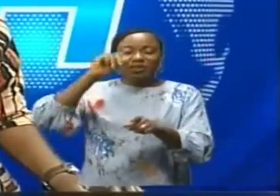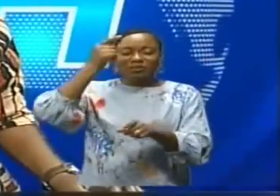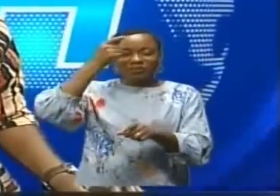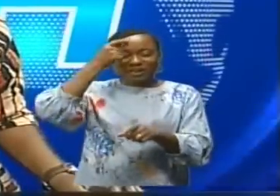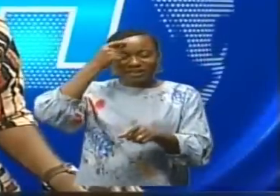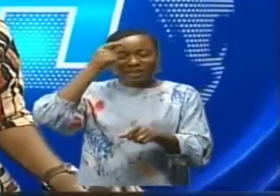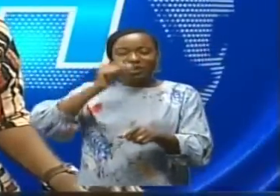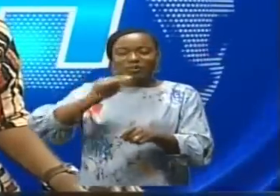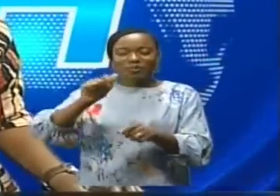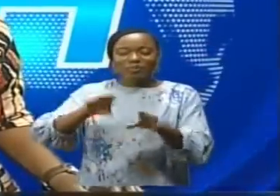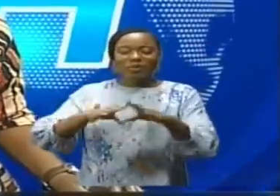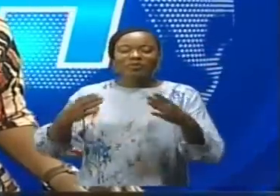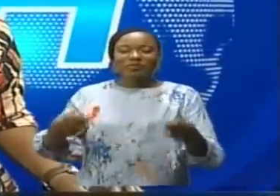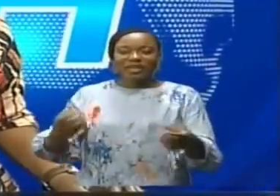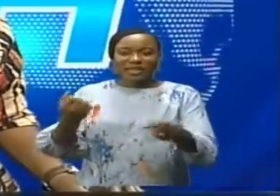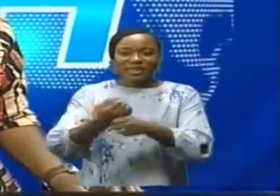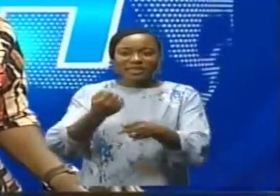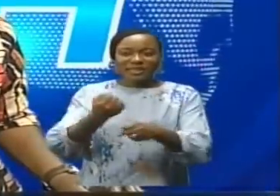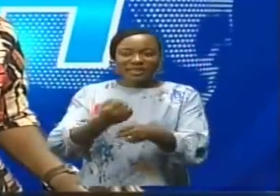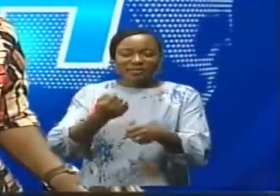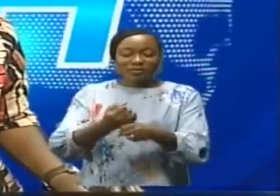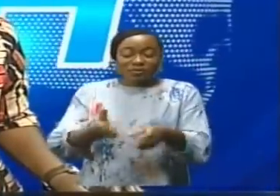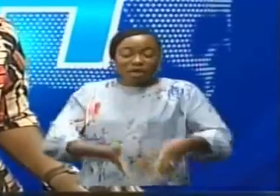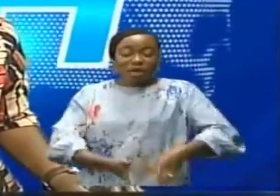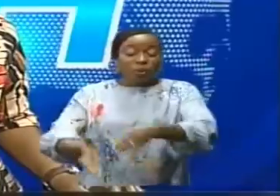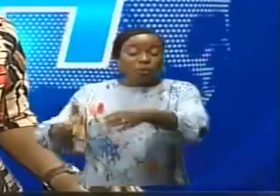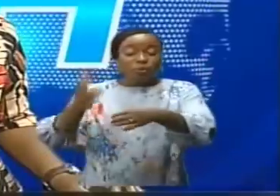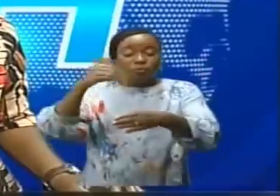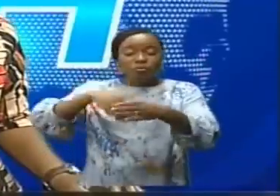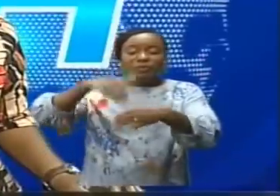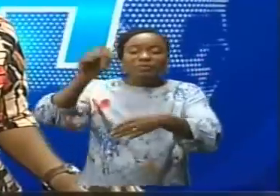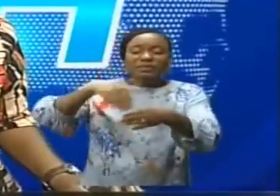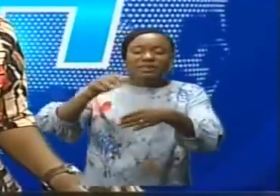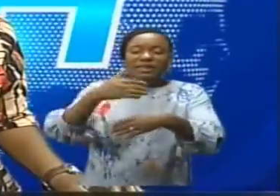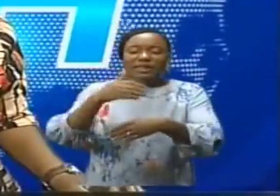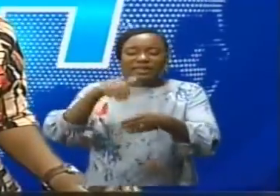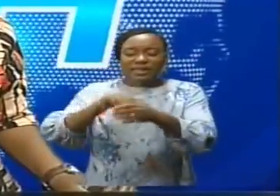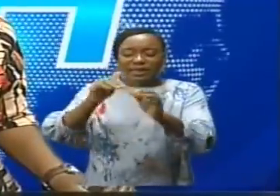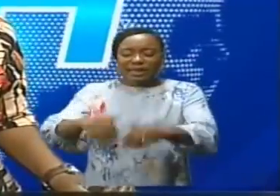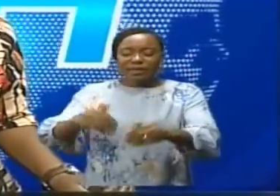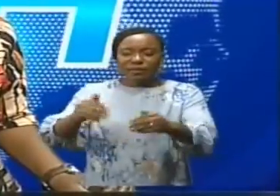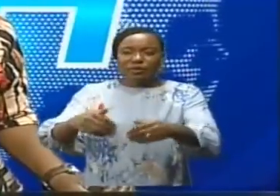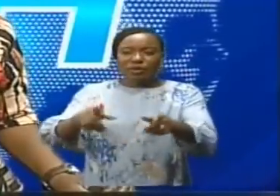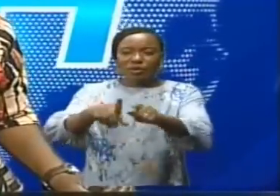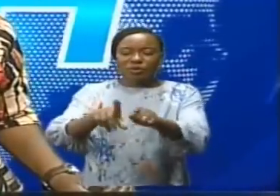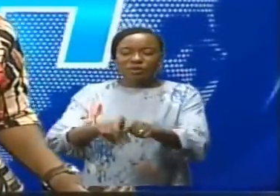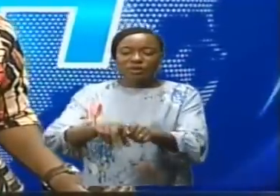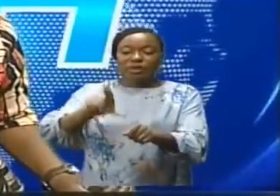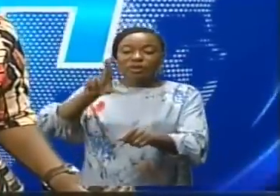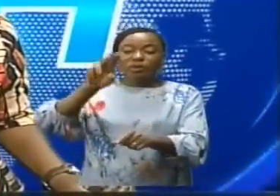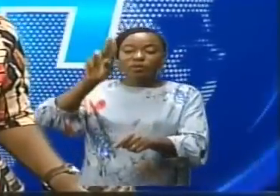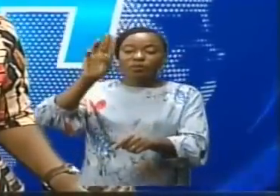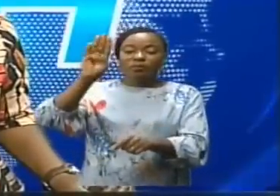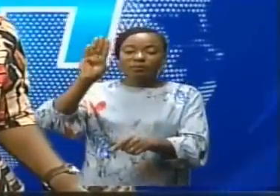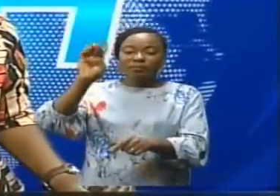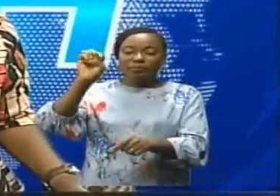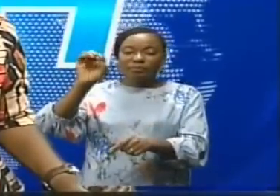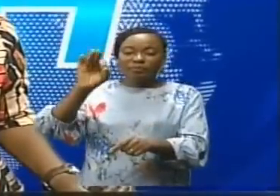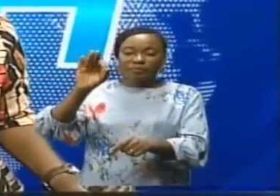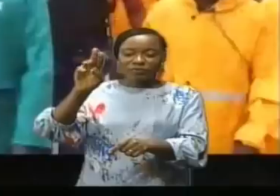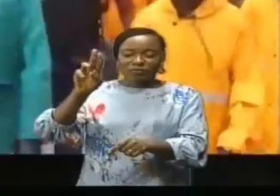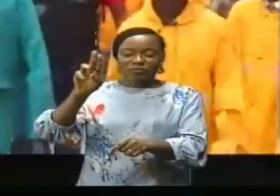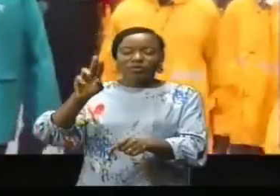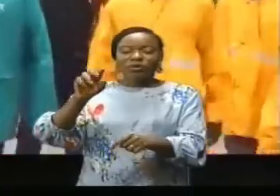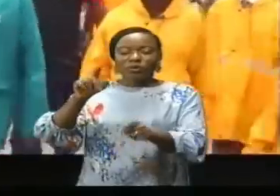travaux de réhabilitation de routes des deserts agricoles des territoires des Loubefou, Lusambo et Loupemba. Images et commentaires.